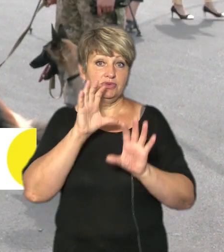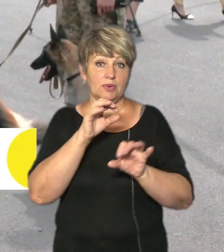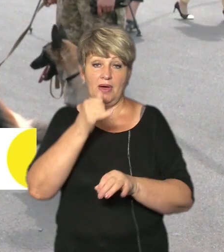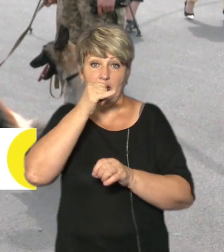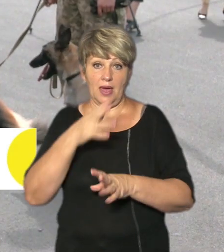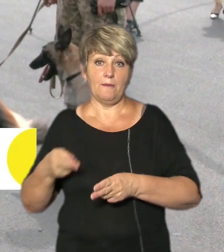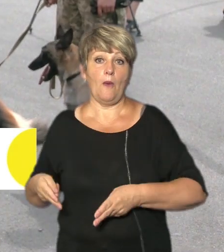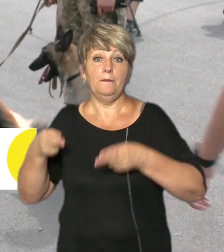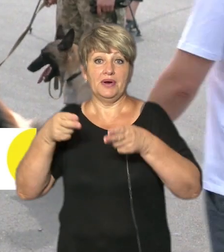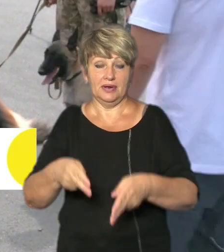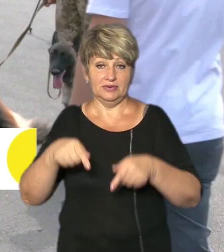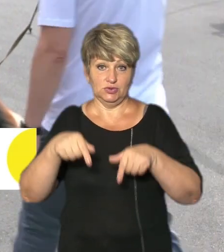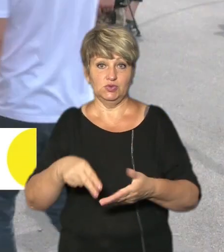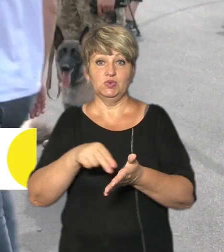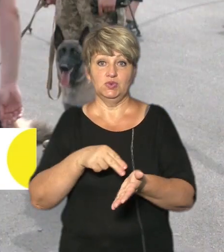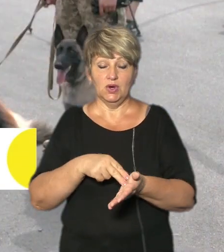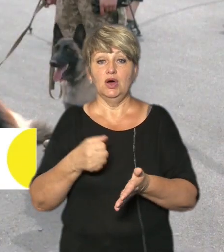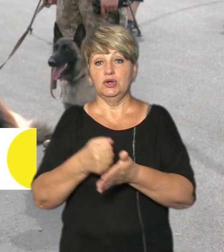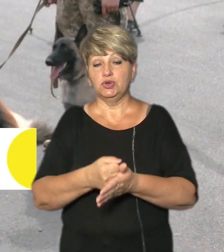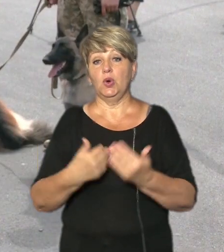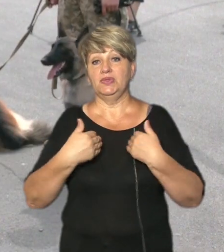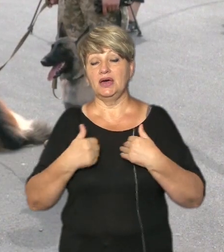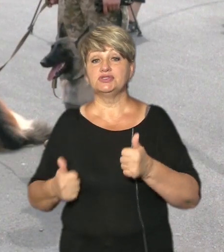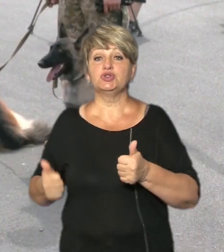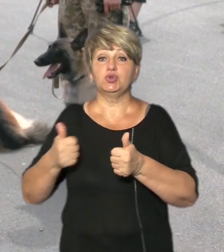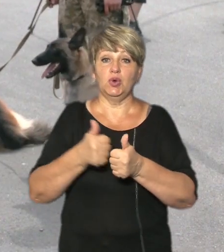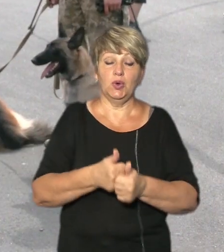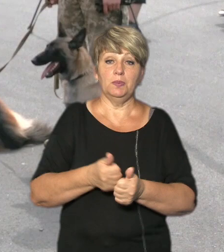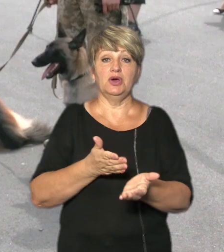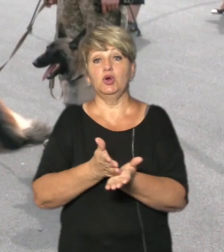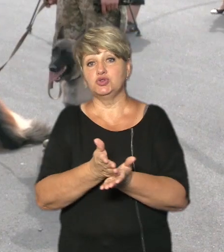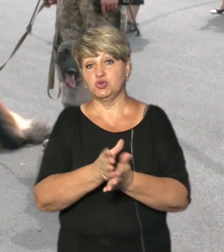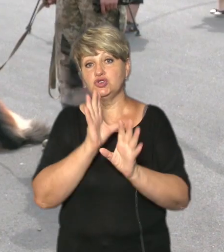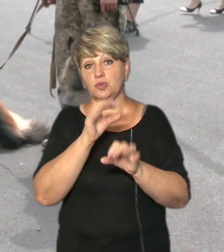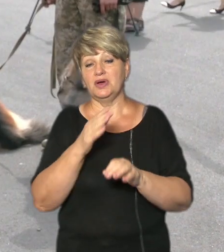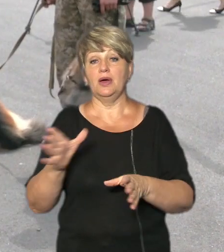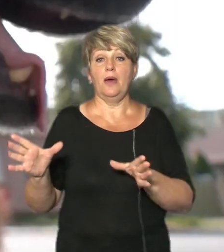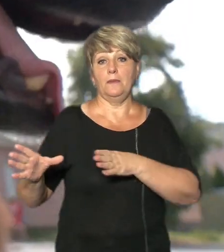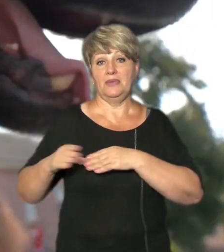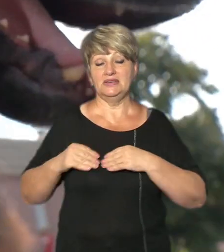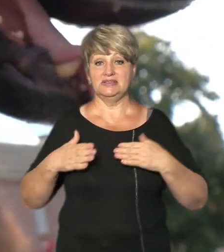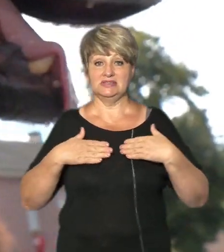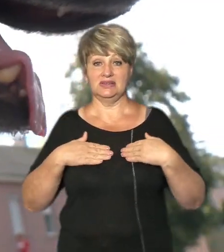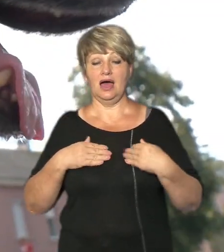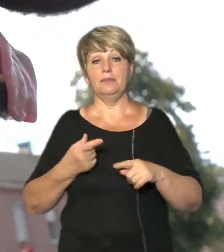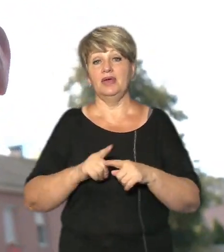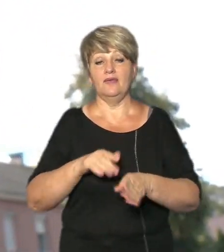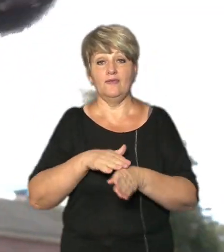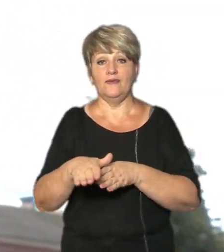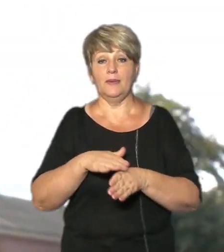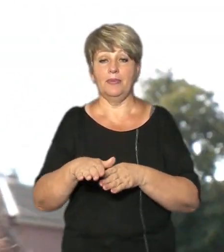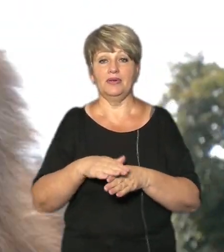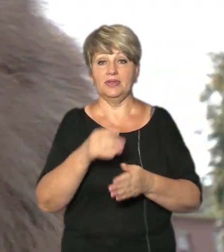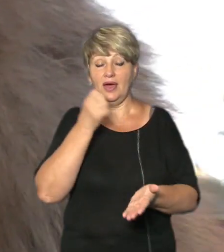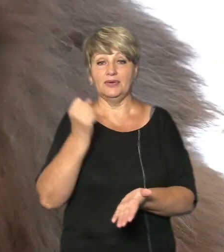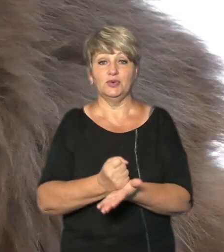його колеги Службові собаки з Держкорпедонслужби, вони разом з нами здійснюють погашення марки П'ятирічний дік має